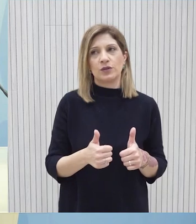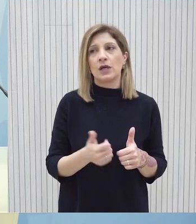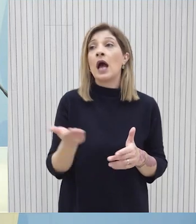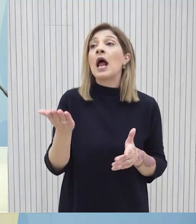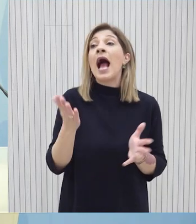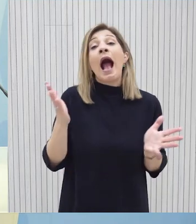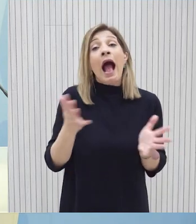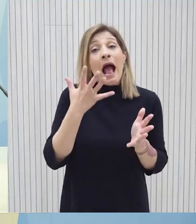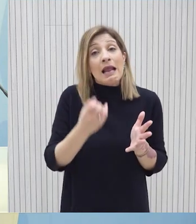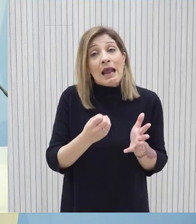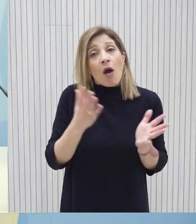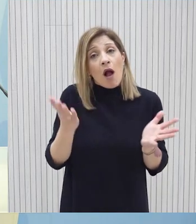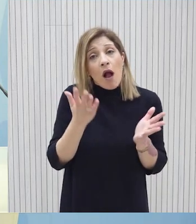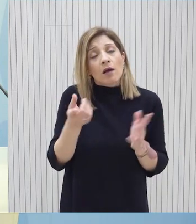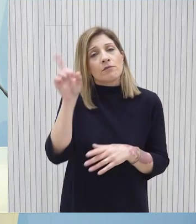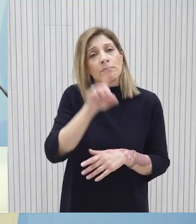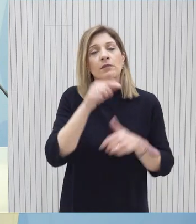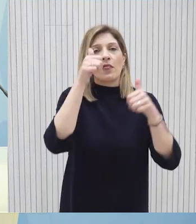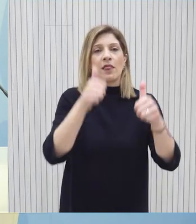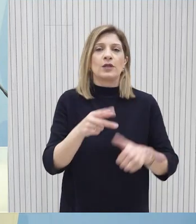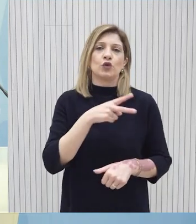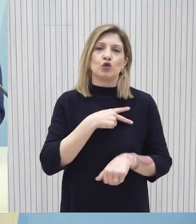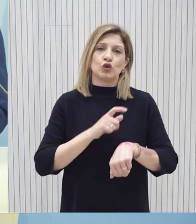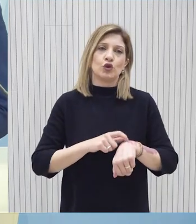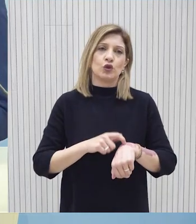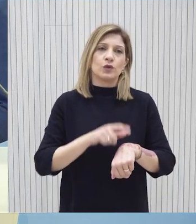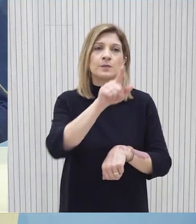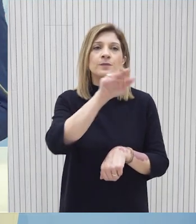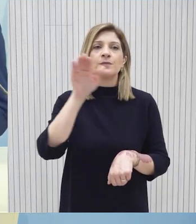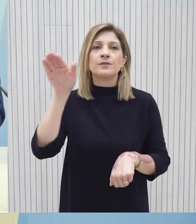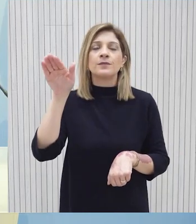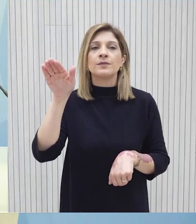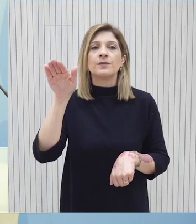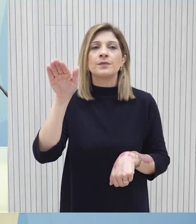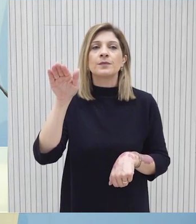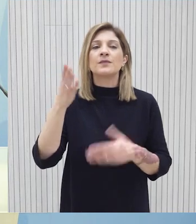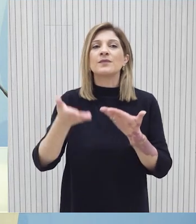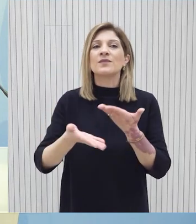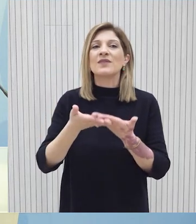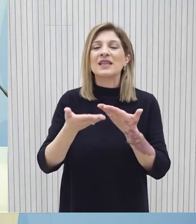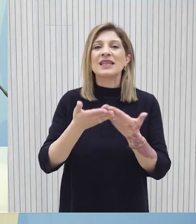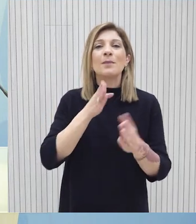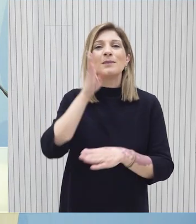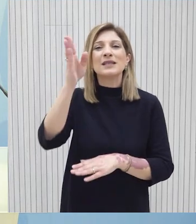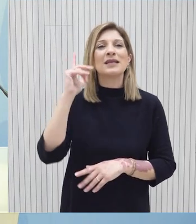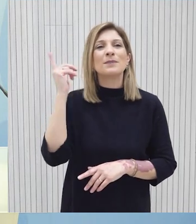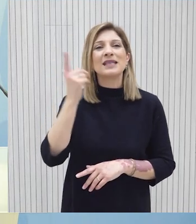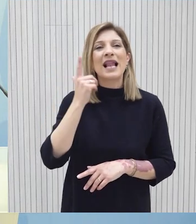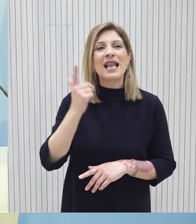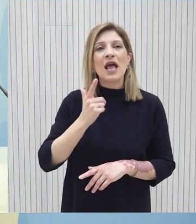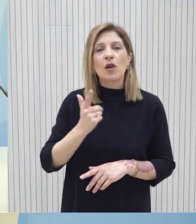Αν υπάρχει κάτι πιο συγκεκριμένο αυτό θα ανακοινωθεί Μια σχέση με την επίσκεψη στο Λονδίνο ήταν